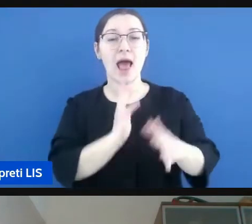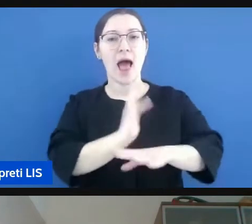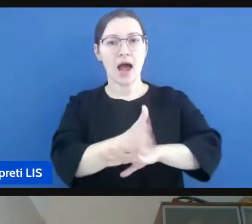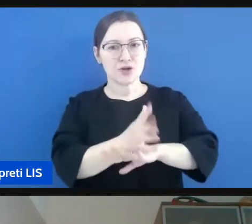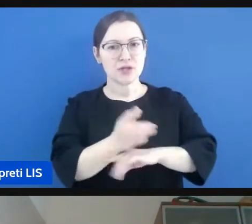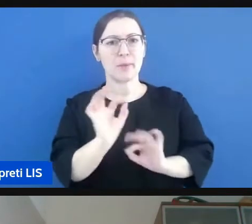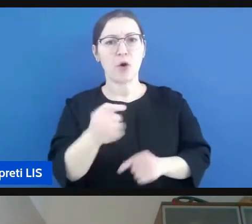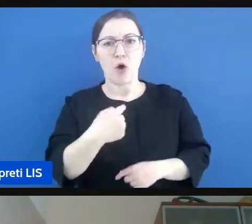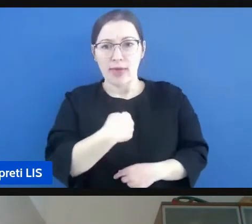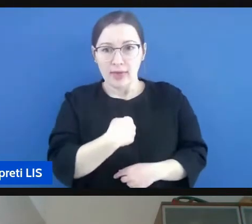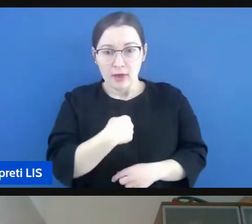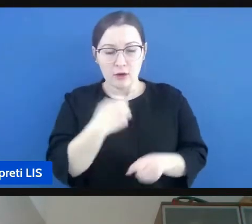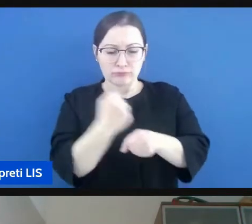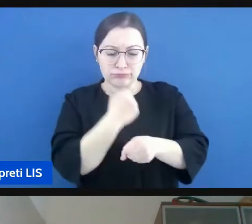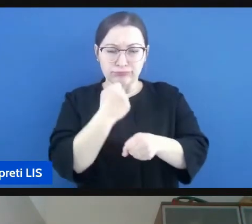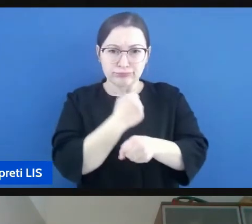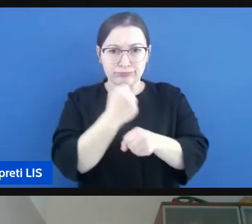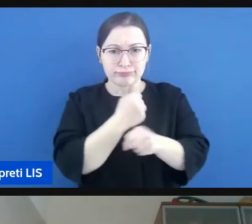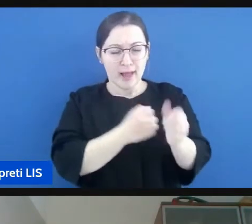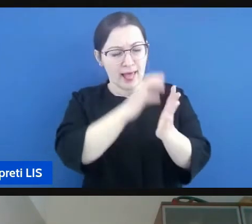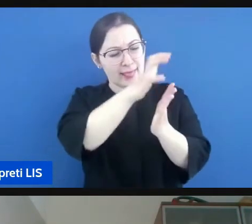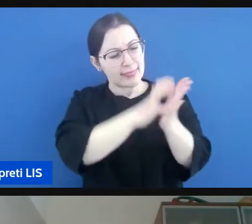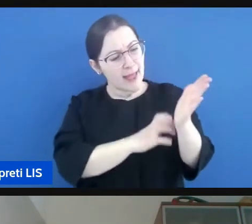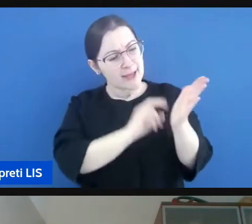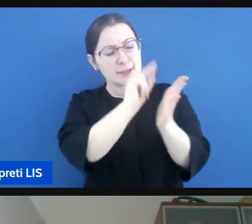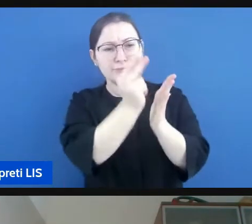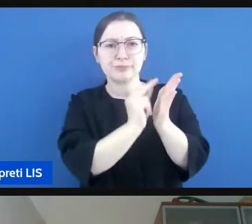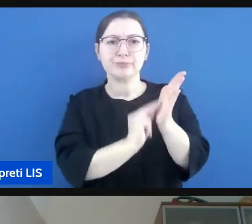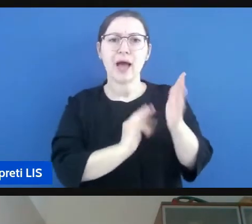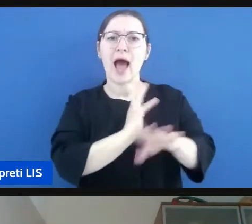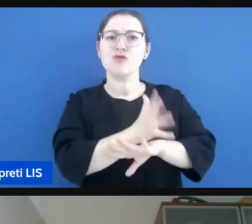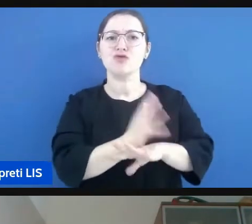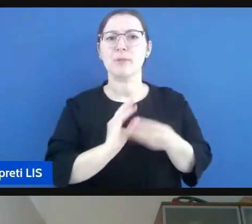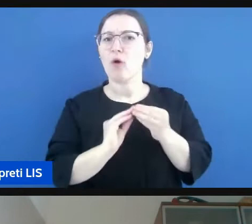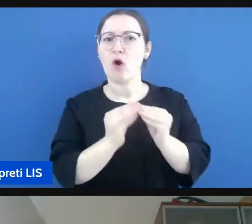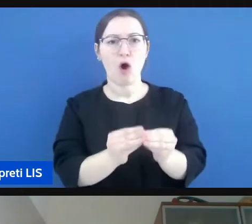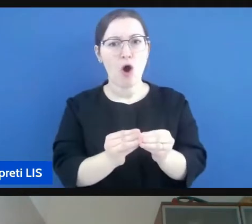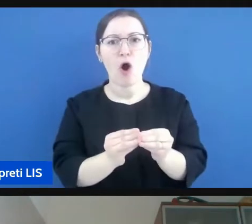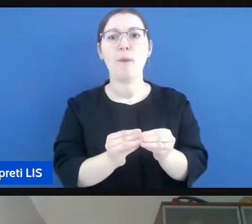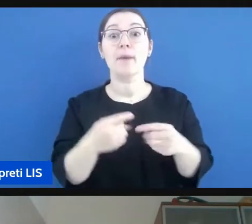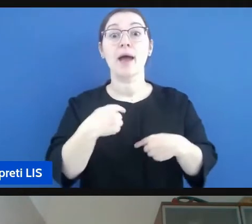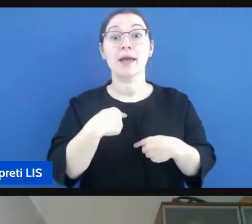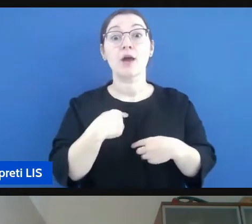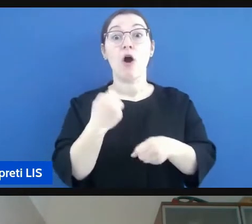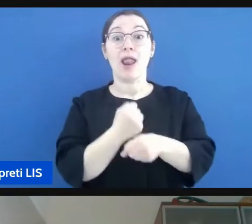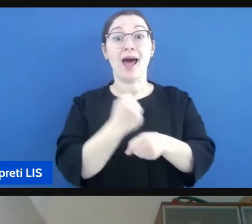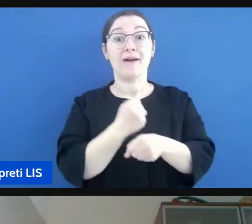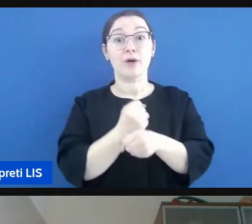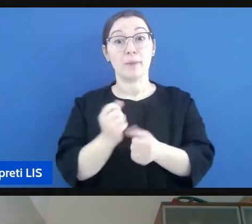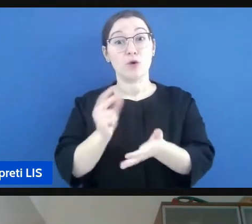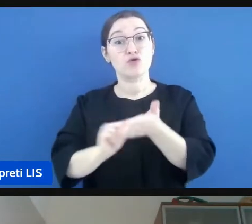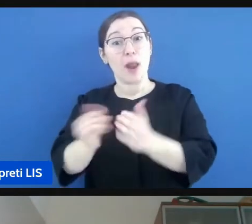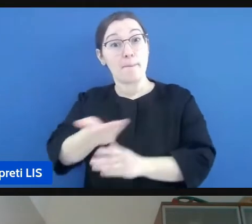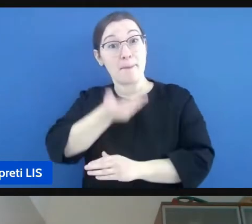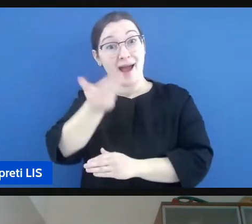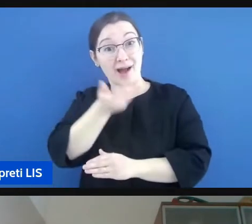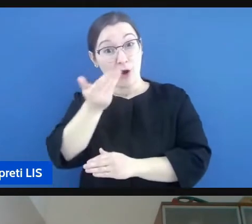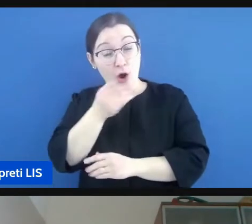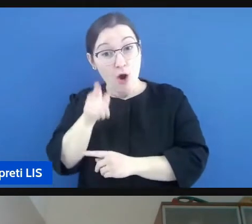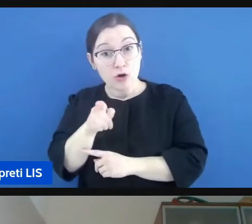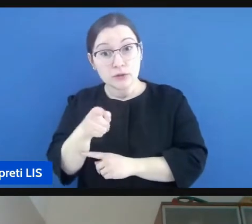lavorato molto negli ultimi anni perché anche perché ho lavorato al Magarotto quindi avevo questa